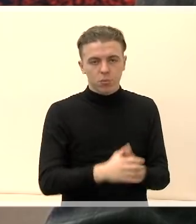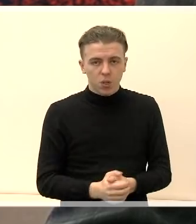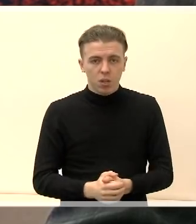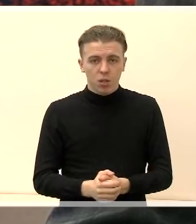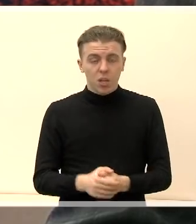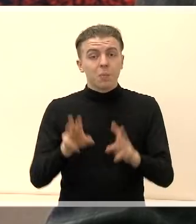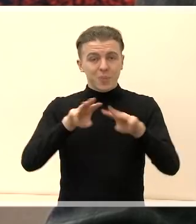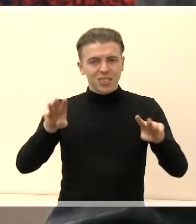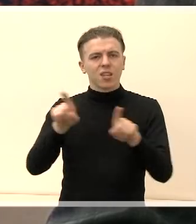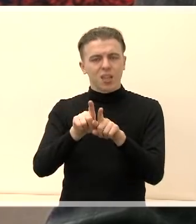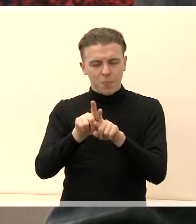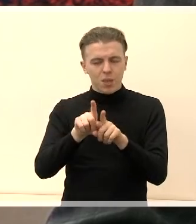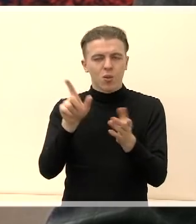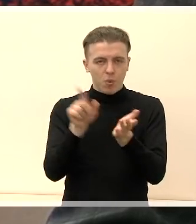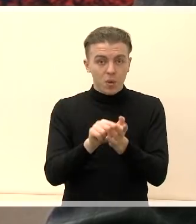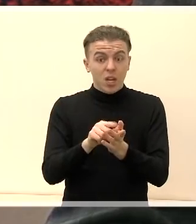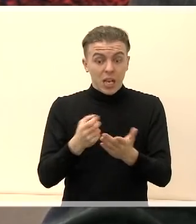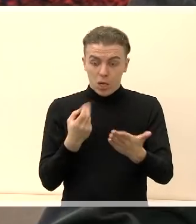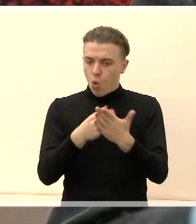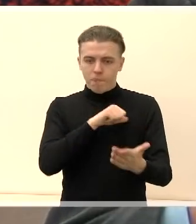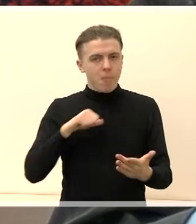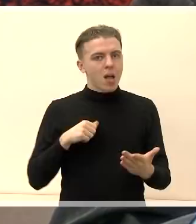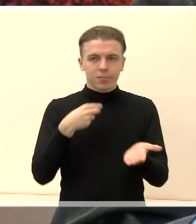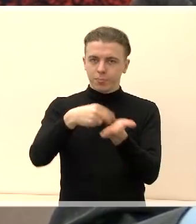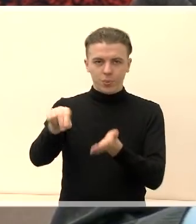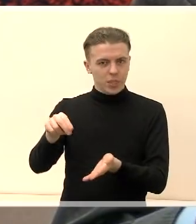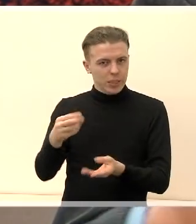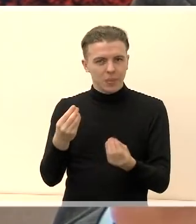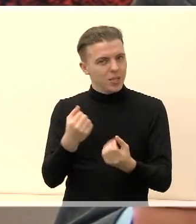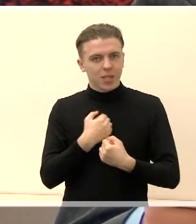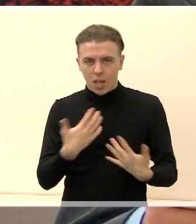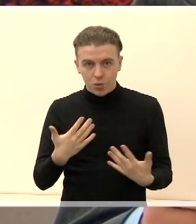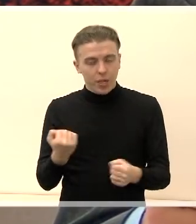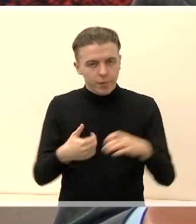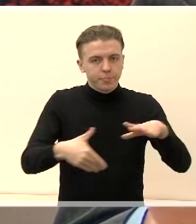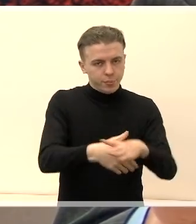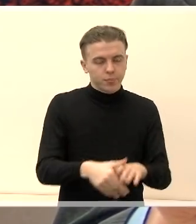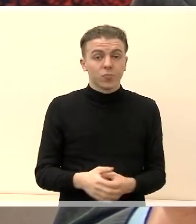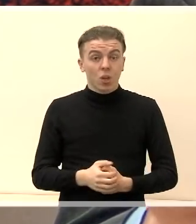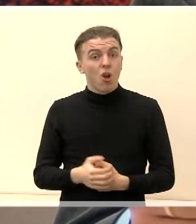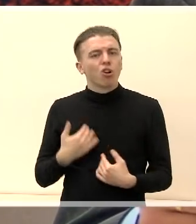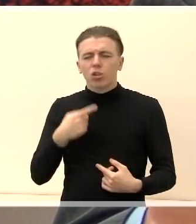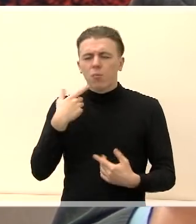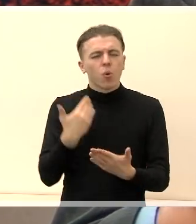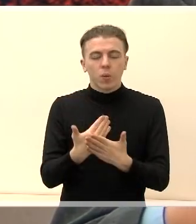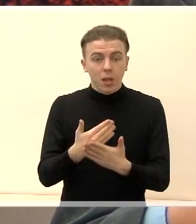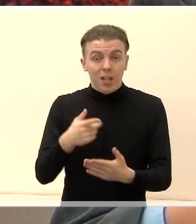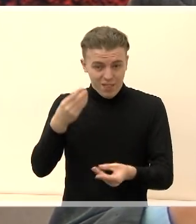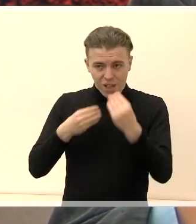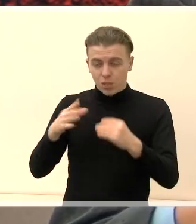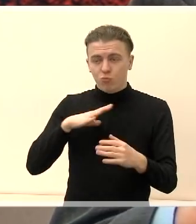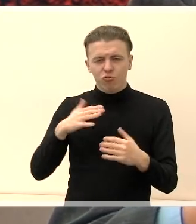bus, reiškia, paėgi vieną įsigyti. Dėl ko aš tą kalbu. Šiandien su verslininkais kalbėjom.